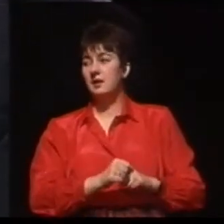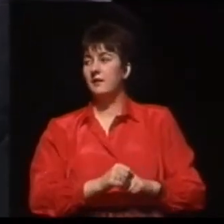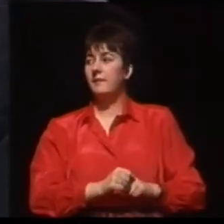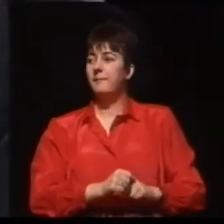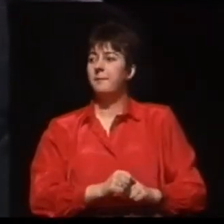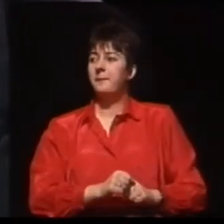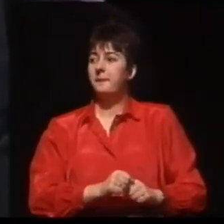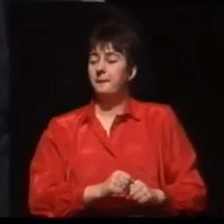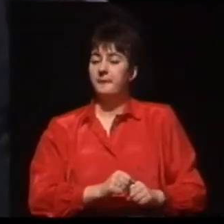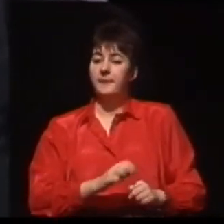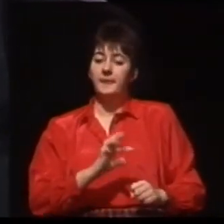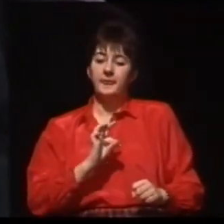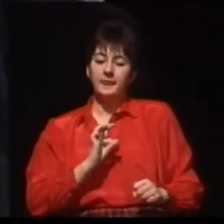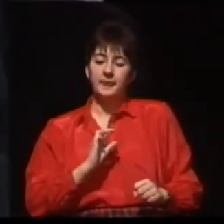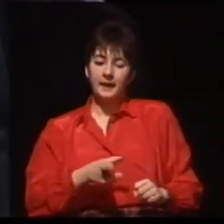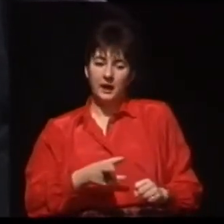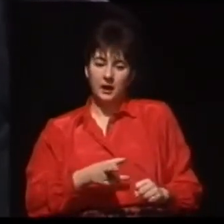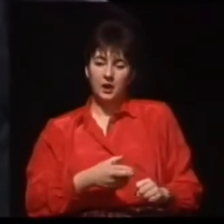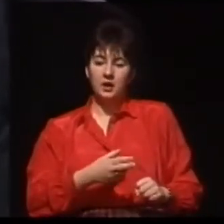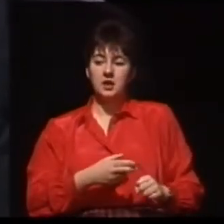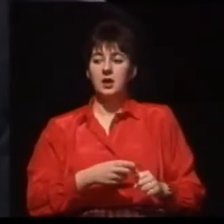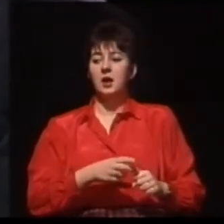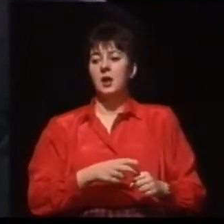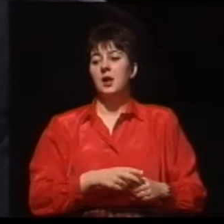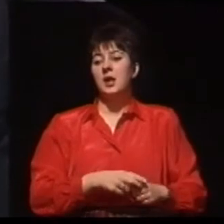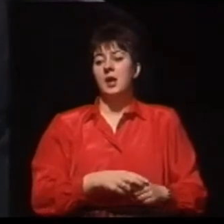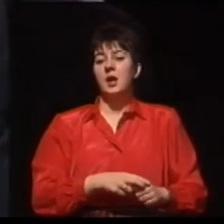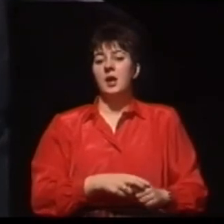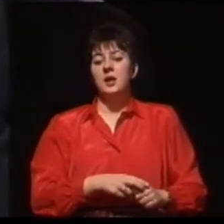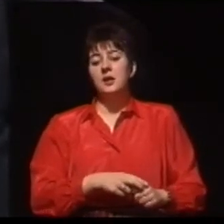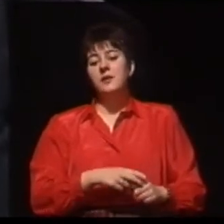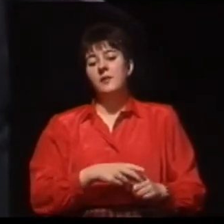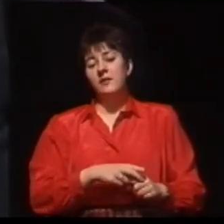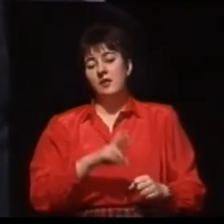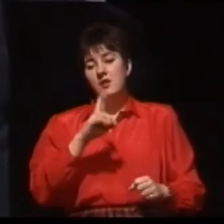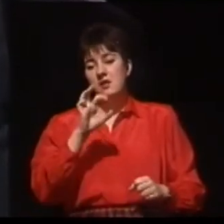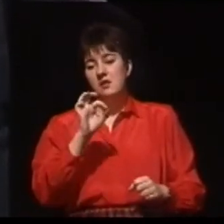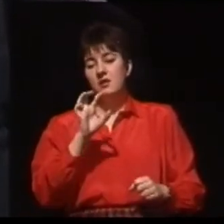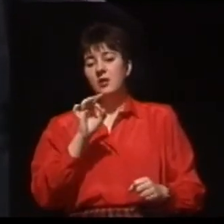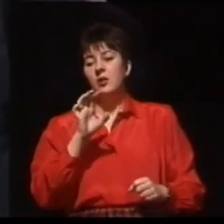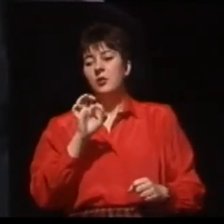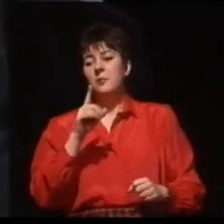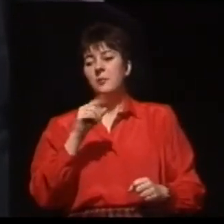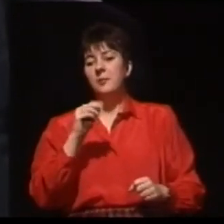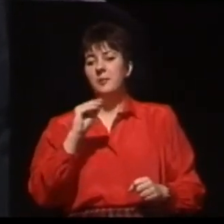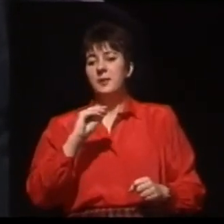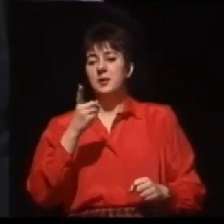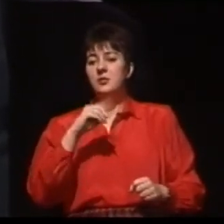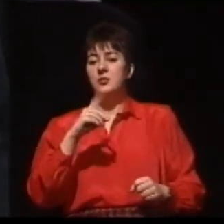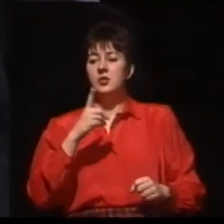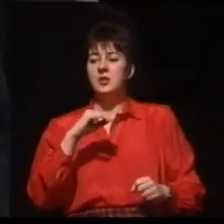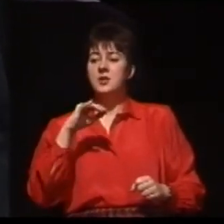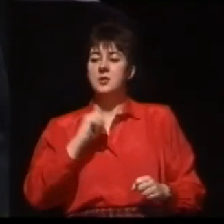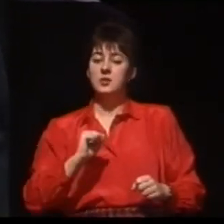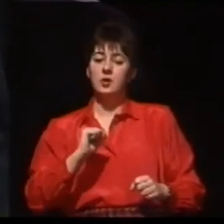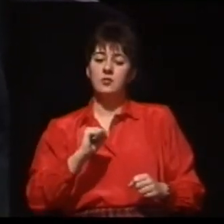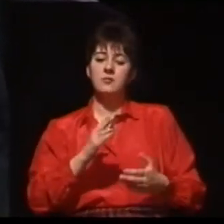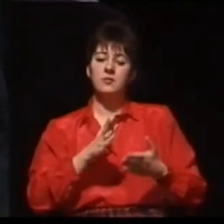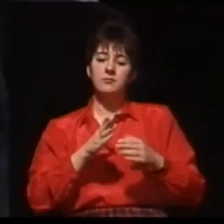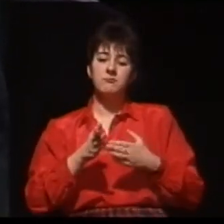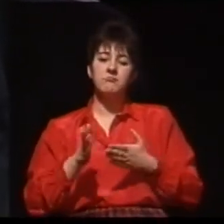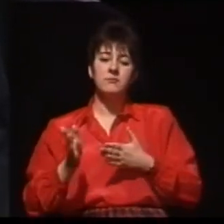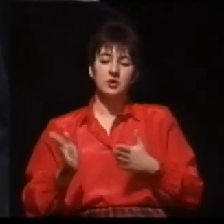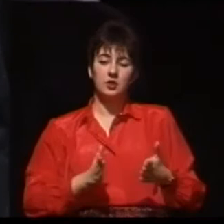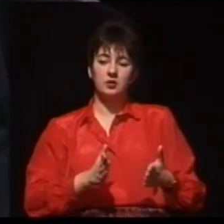programu. Ta jest część diagnostyczna, chirurgiczna i rehabilitacyjna. Integralną częścią rehabilitacji jest udział